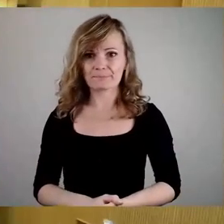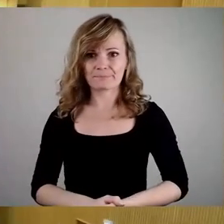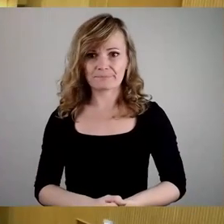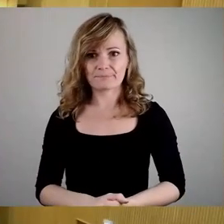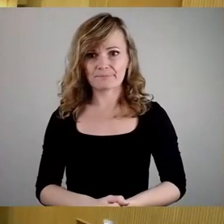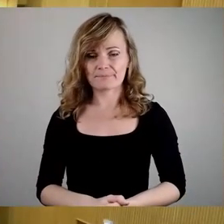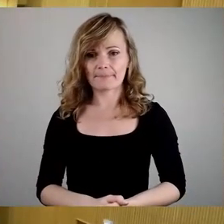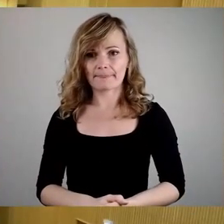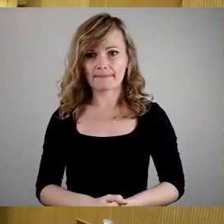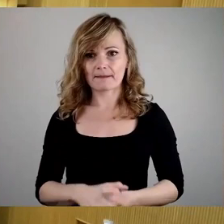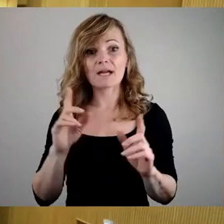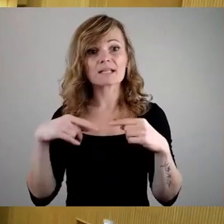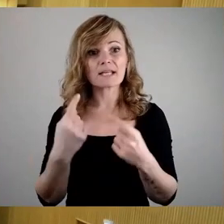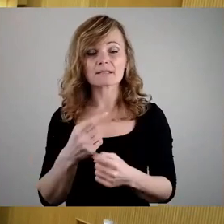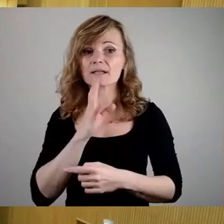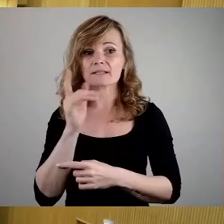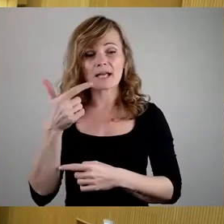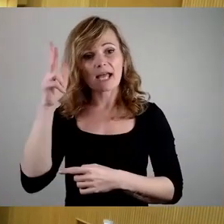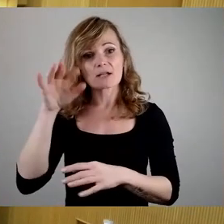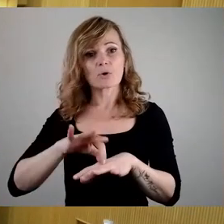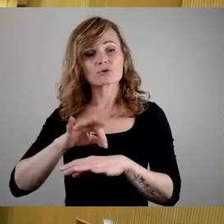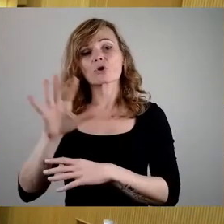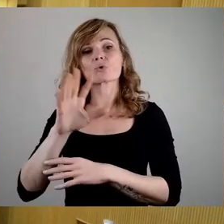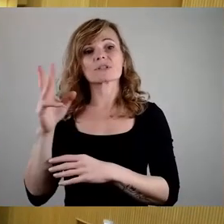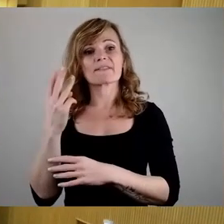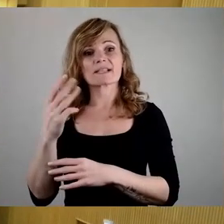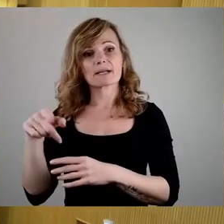So, nächster Redner, Herr Dr. Schulte-Wissermann, dann Frau Froh-Wieser.